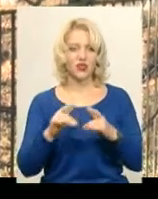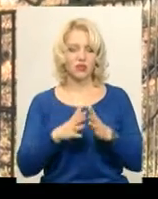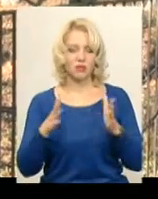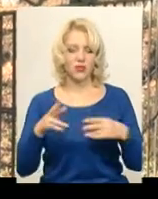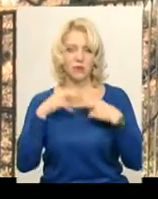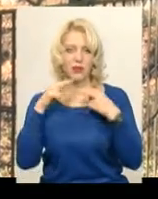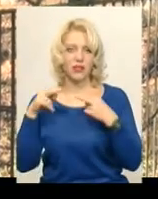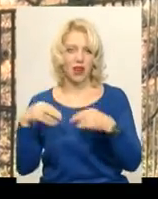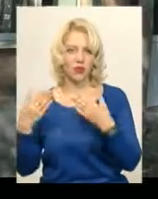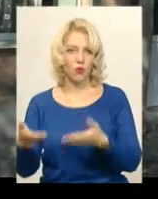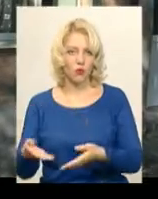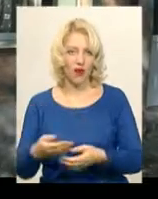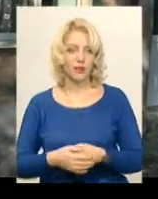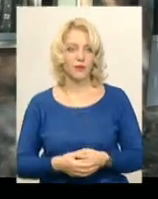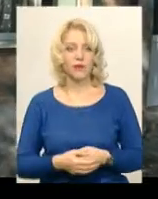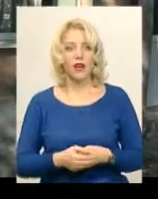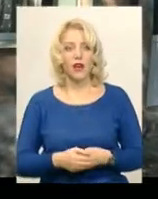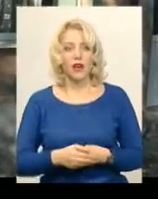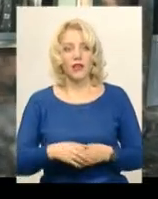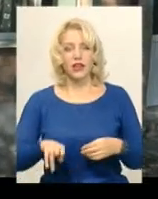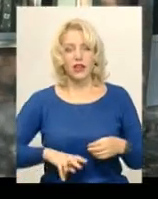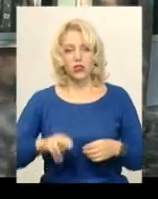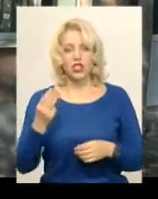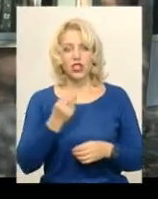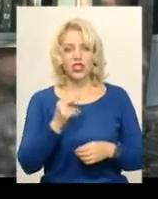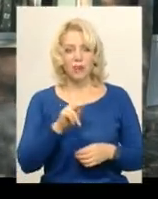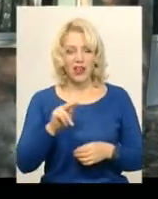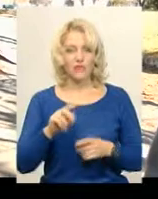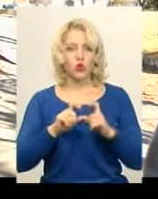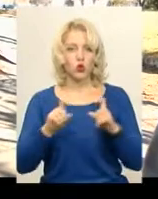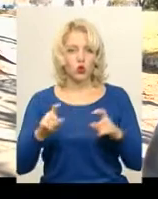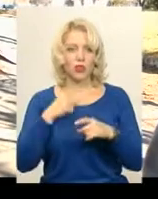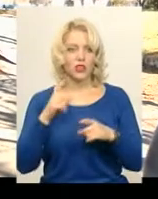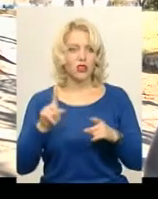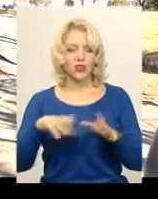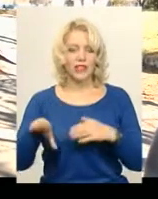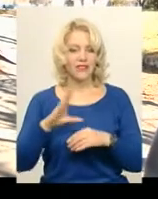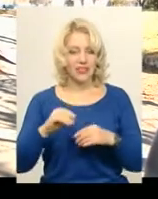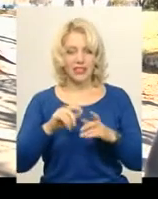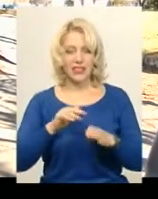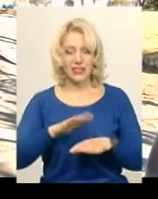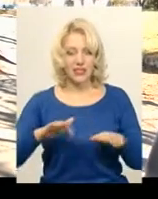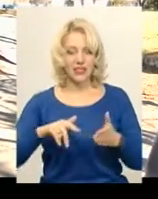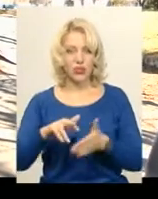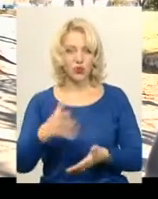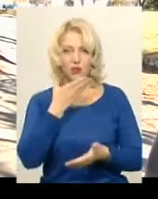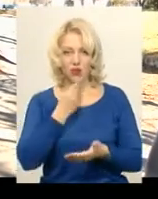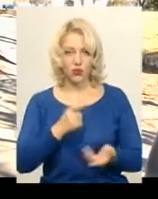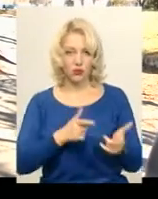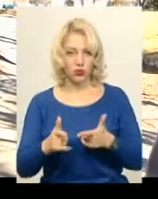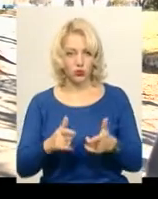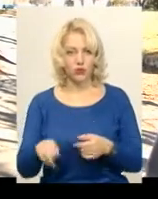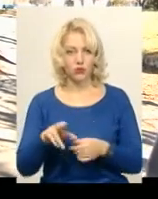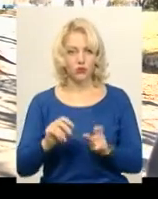приділяти їм уваги. Директор Чепелівської школи Володимир Федорчук каже, не всі діти йдуть до першого класу належно підготовленими.